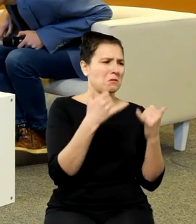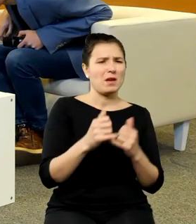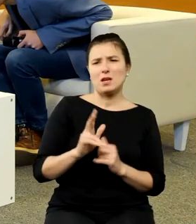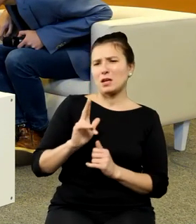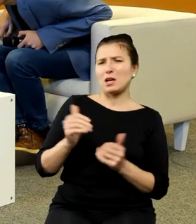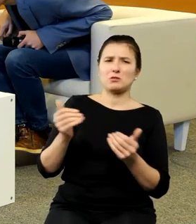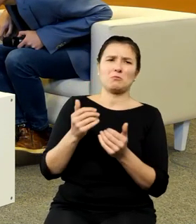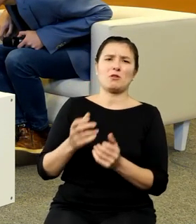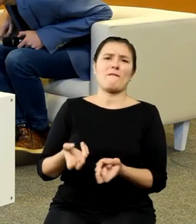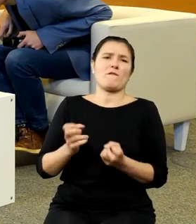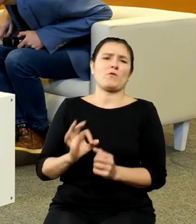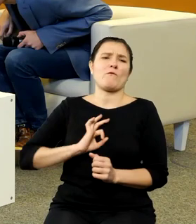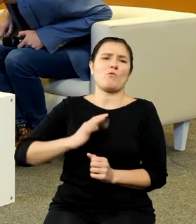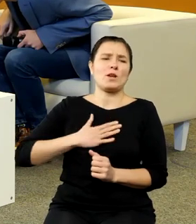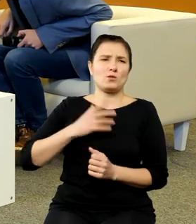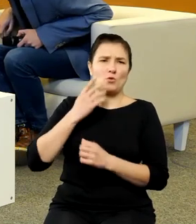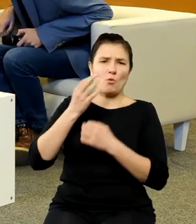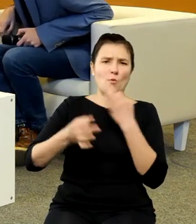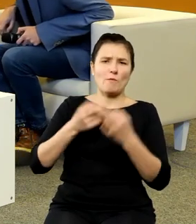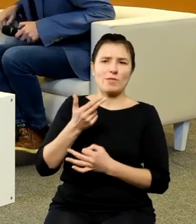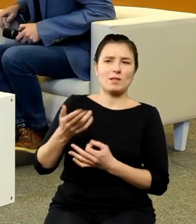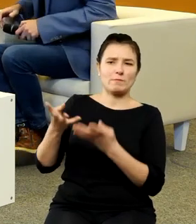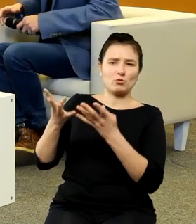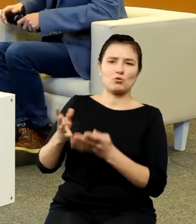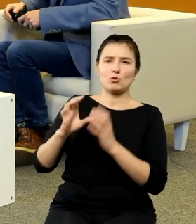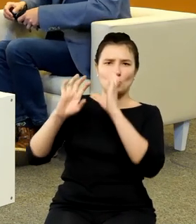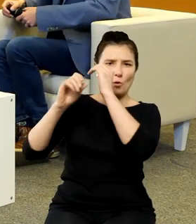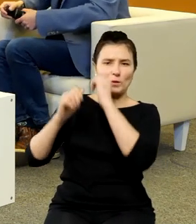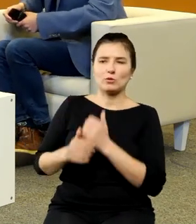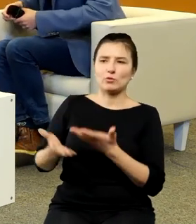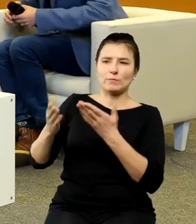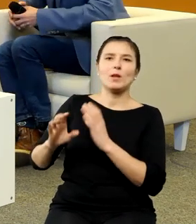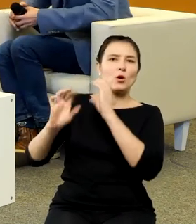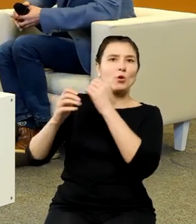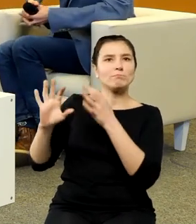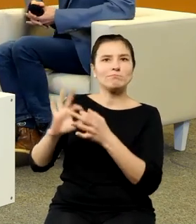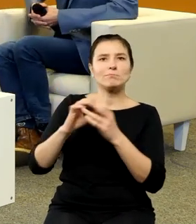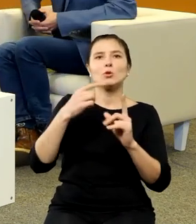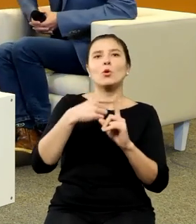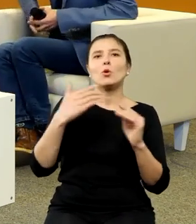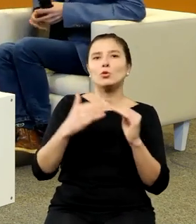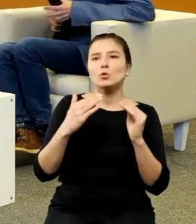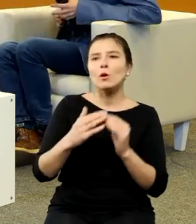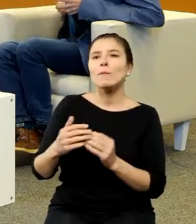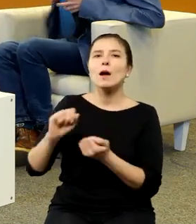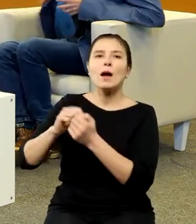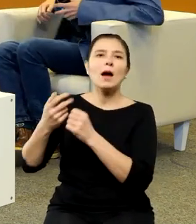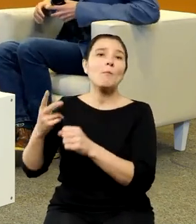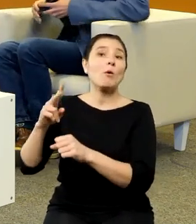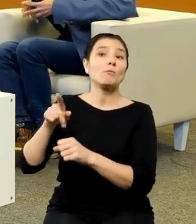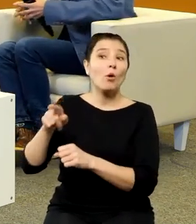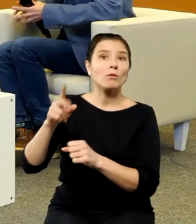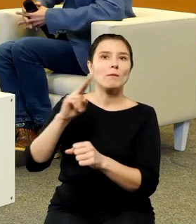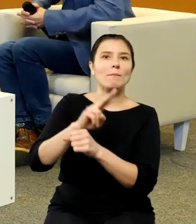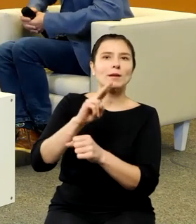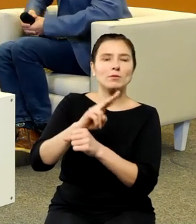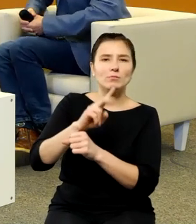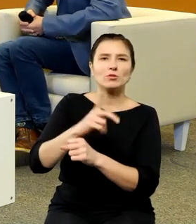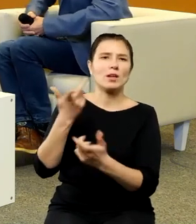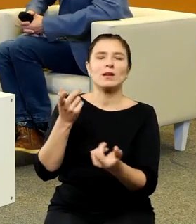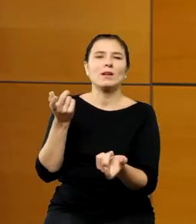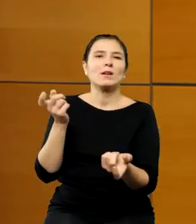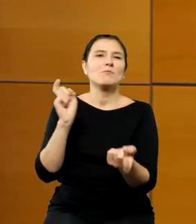jakąś opowieść o Koperniku czyli o Koperniku jako człowieka kościoła i Koperniku jako patron patroni antyklerykalizmu